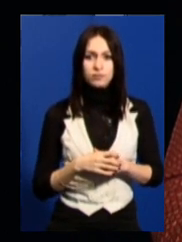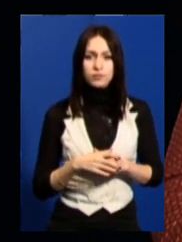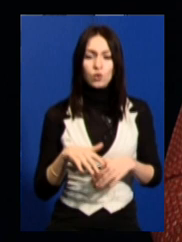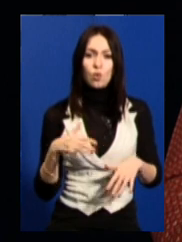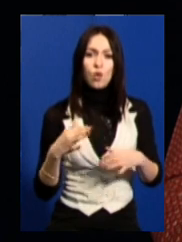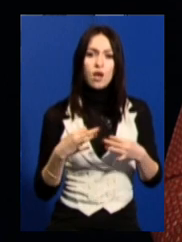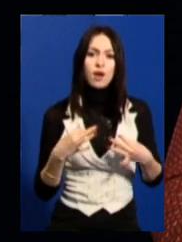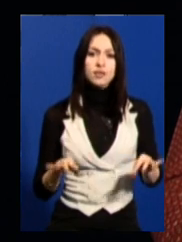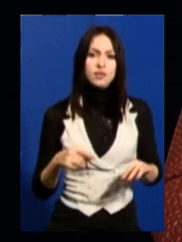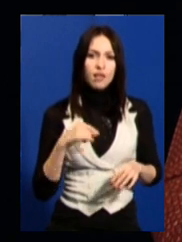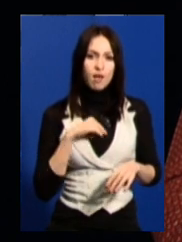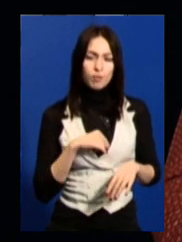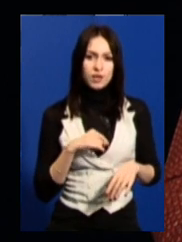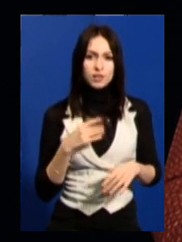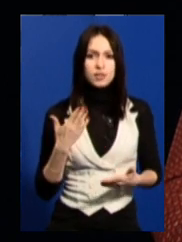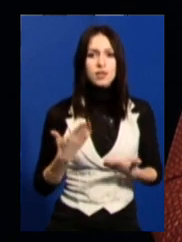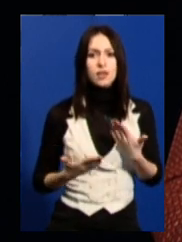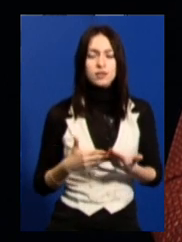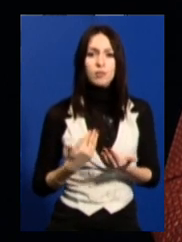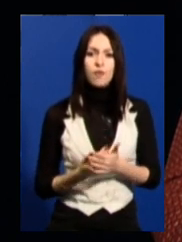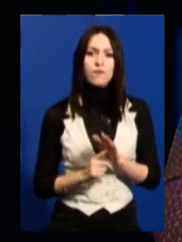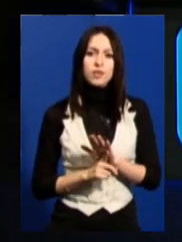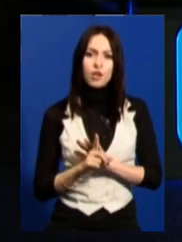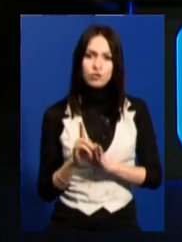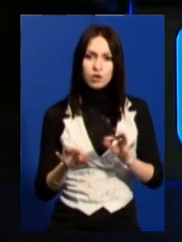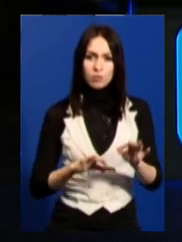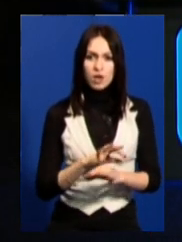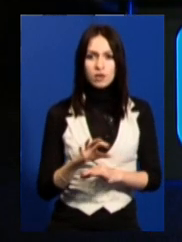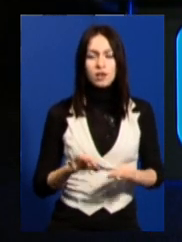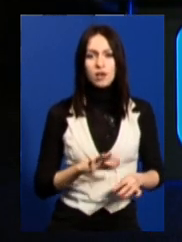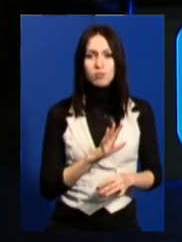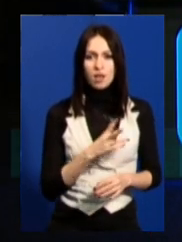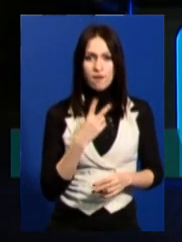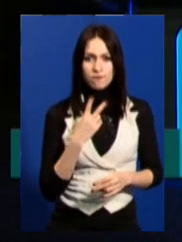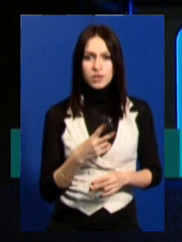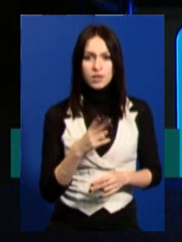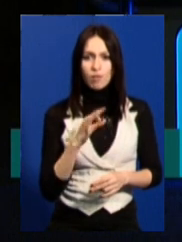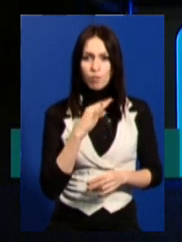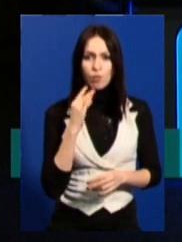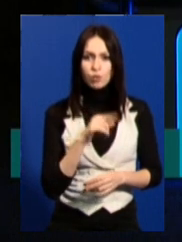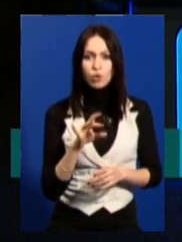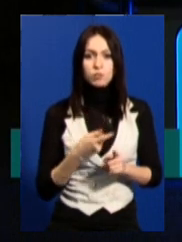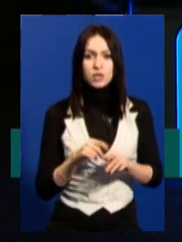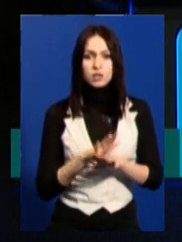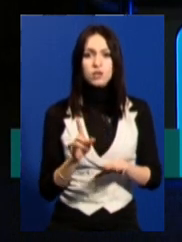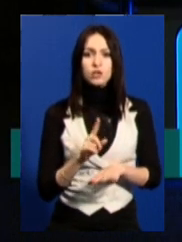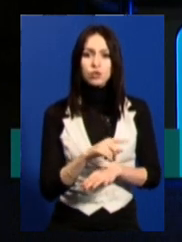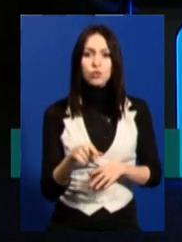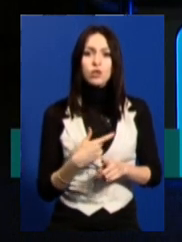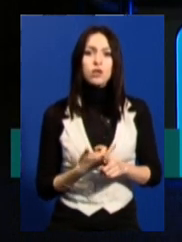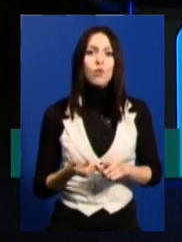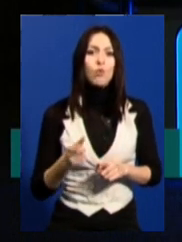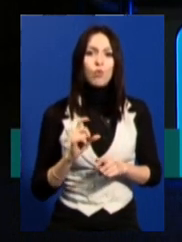Розслабленість. Тобто, якщо на початку проєкту було видно по багатьом з цих дітей, що вони дуже